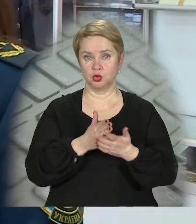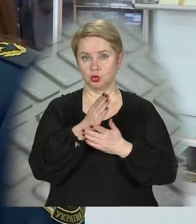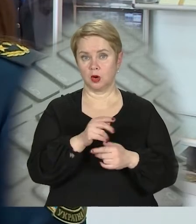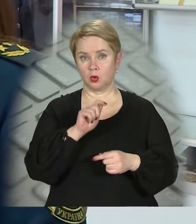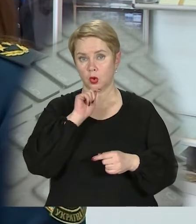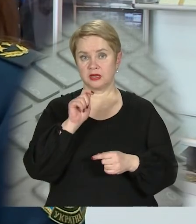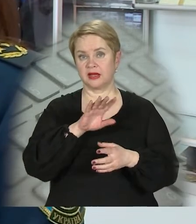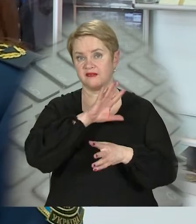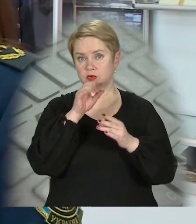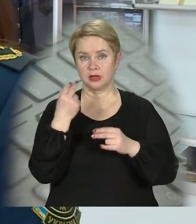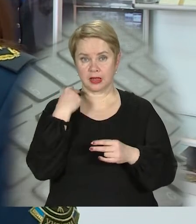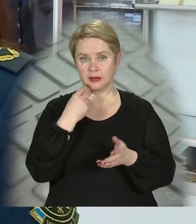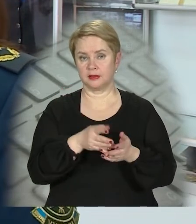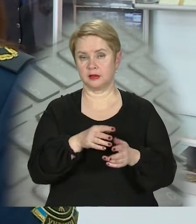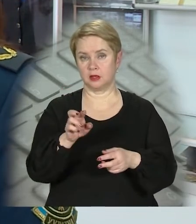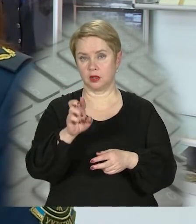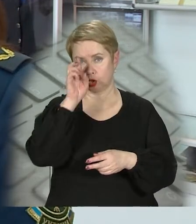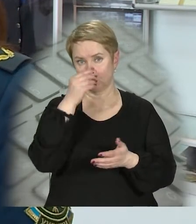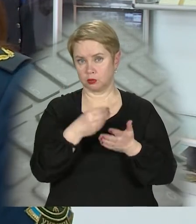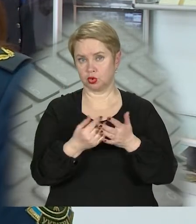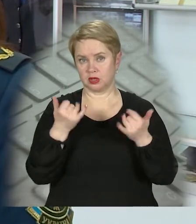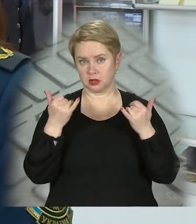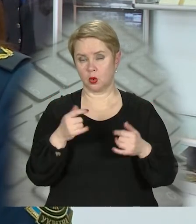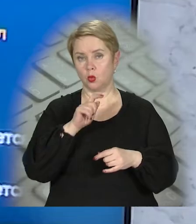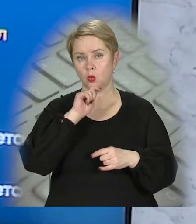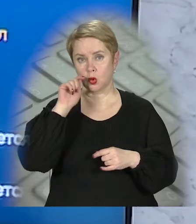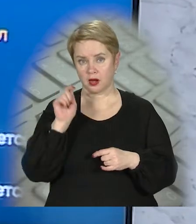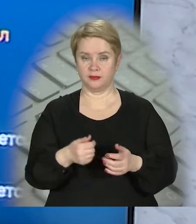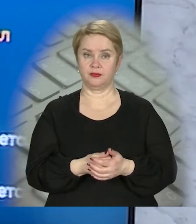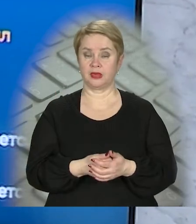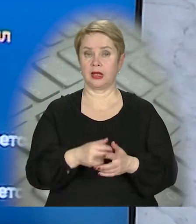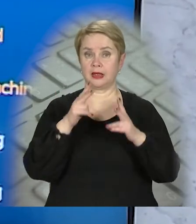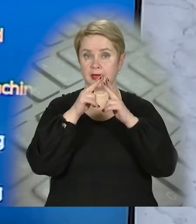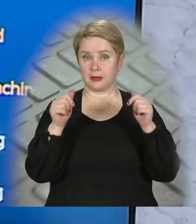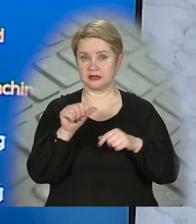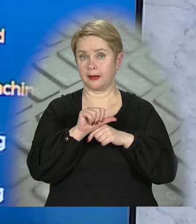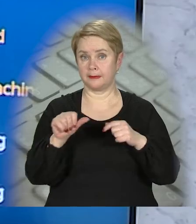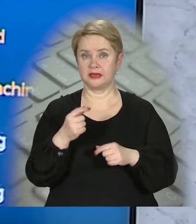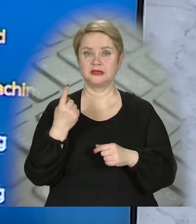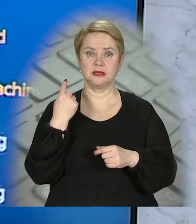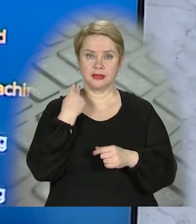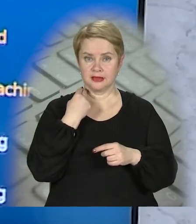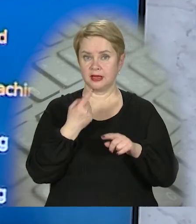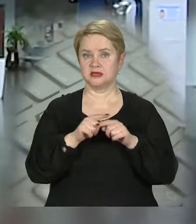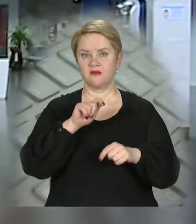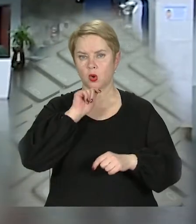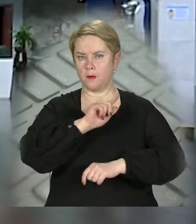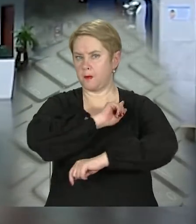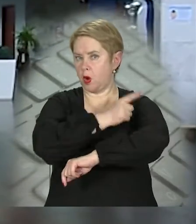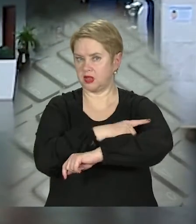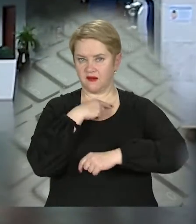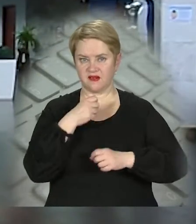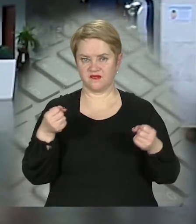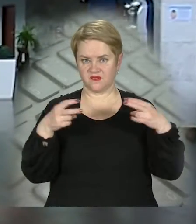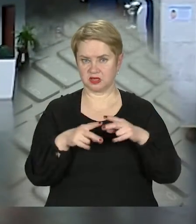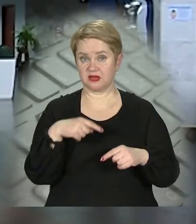України, вона взагалі поповнює дуже державний бюджет на сьогодні країни. Дніпровська митниця – одна з найпотужніших в Україні, кажуть